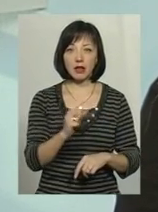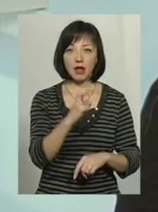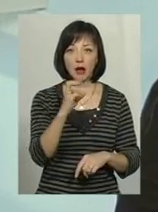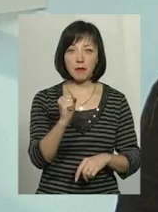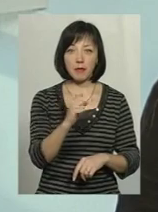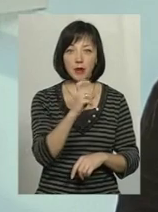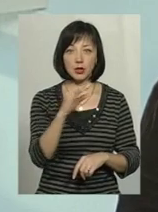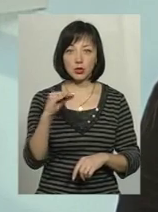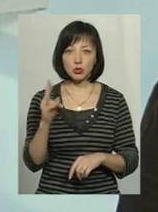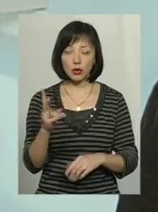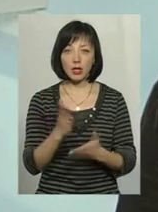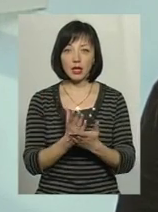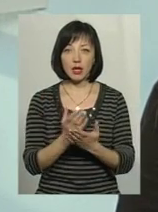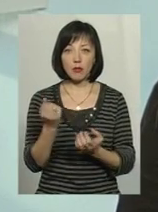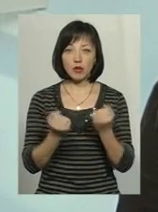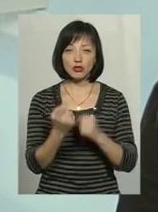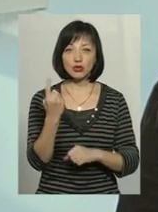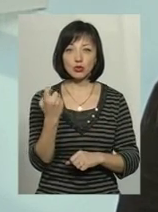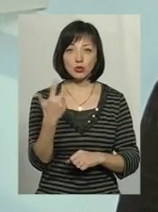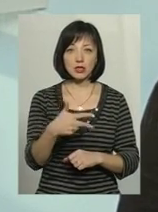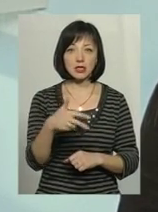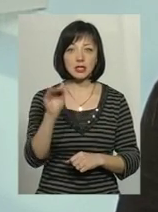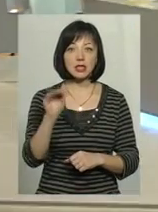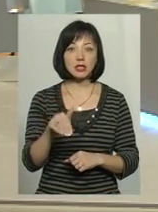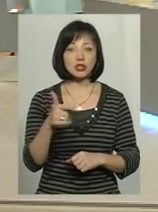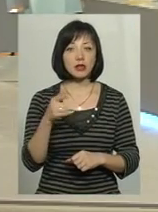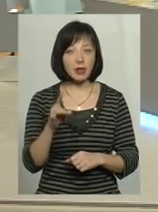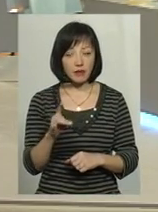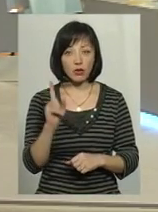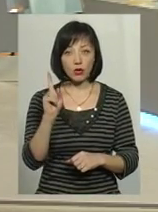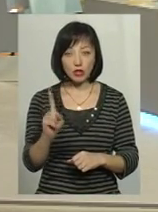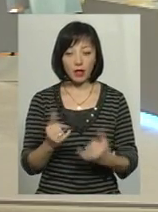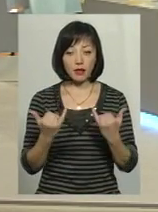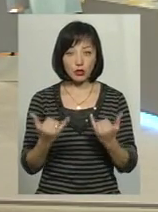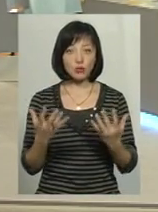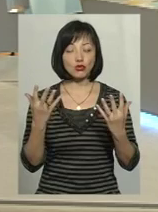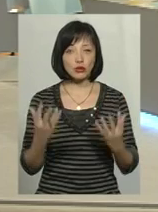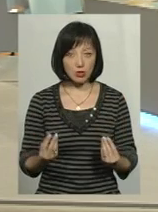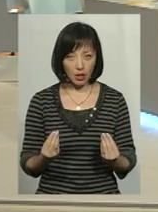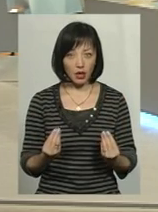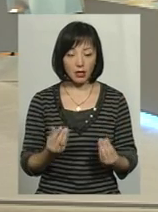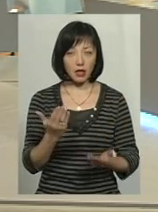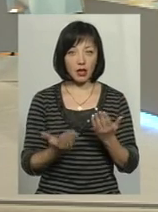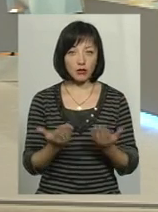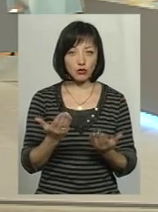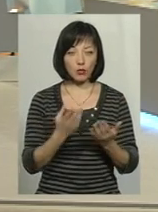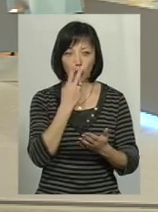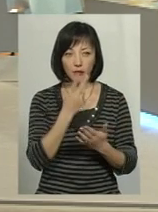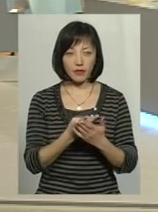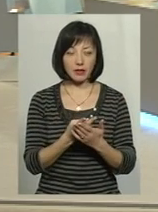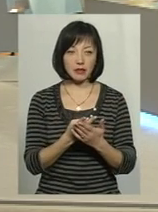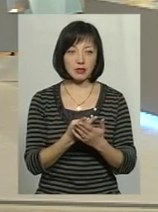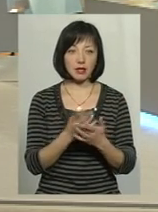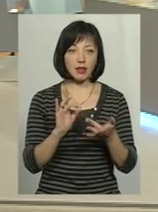є машина за 130 тисяч гривень. Хоча на сьогоднішній день, якщо подивитися